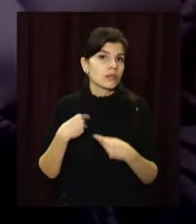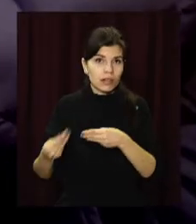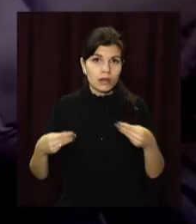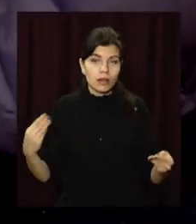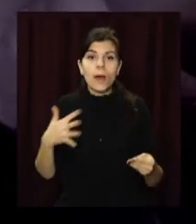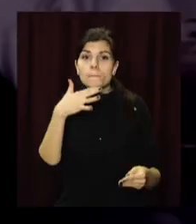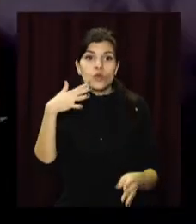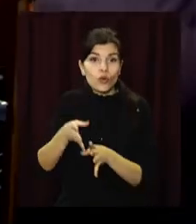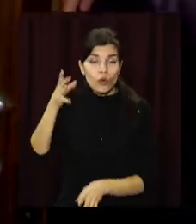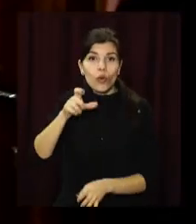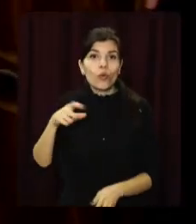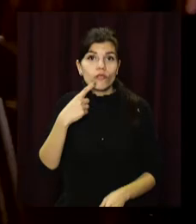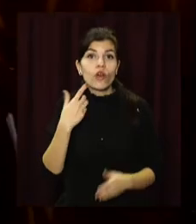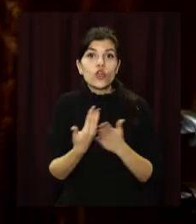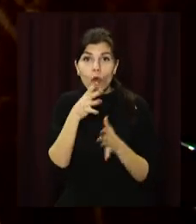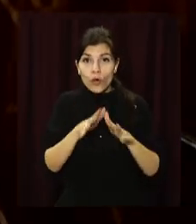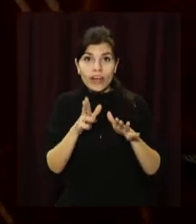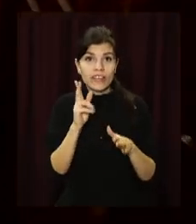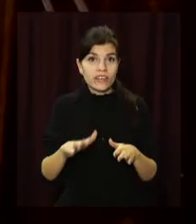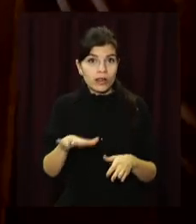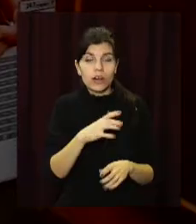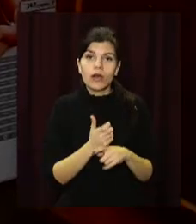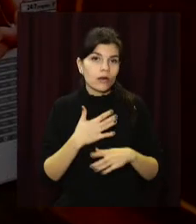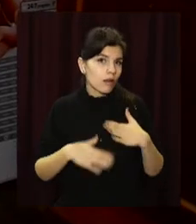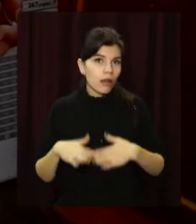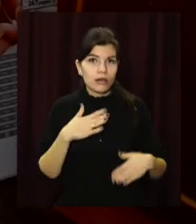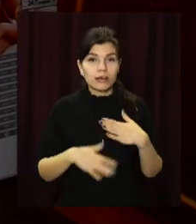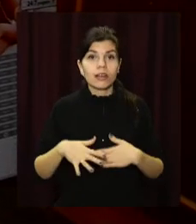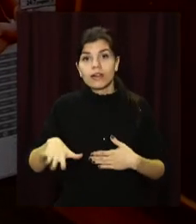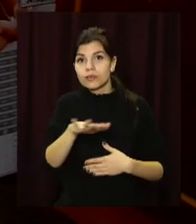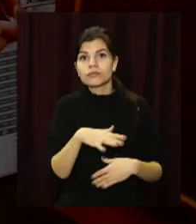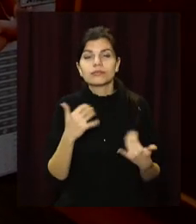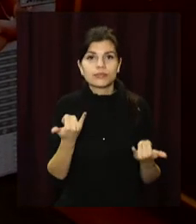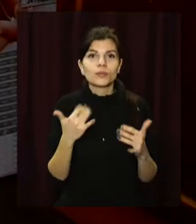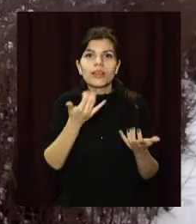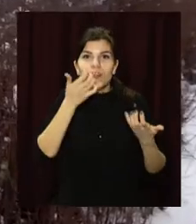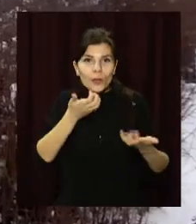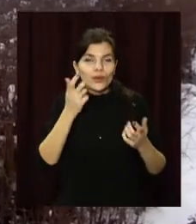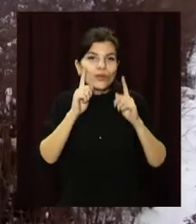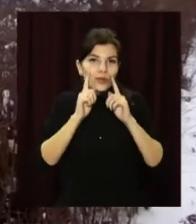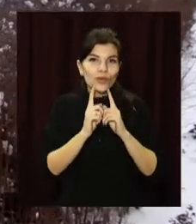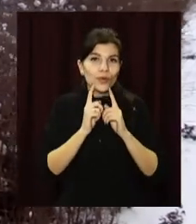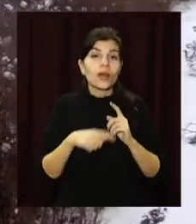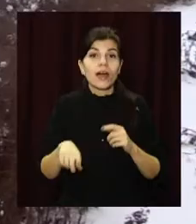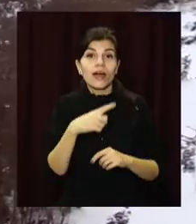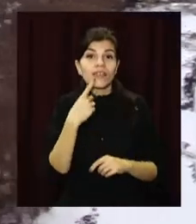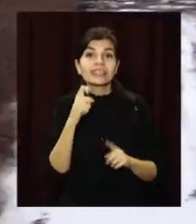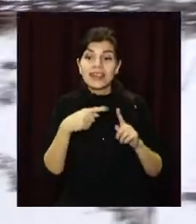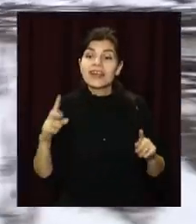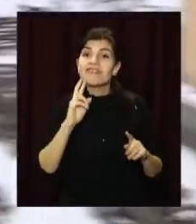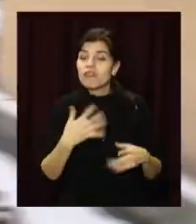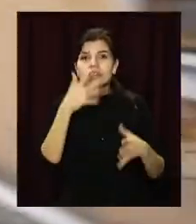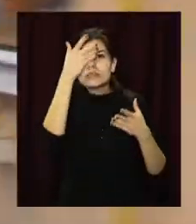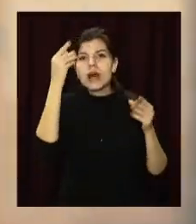багатоповерхівок зізнаються, новому опаленню у квартирах не натішаться. В помешканнях стало значно тепліше і затишніше. Крім того, вони за два роки